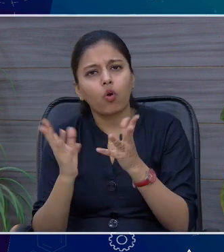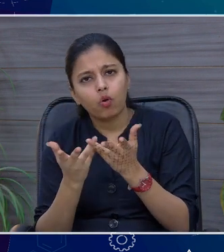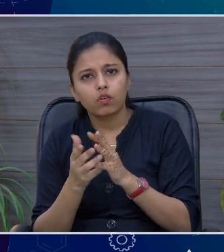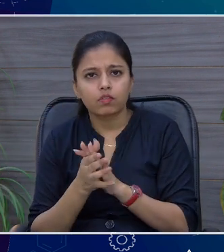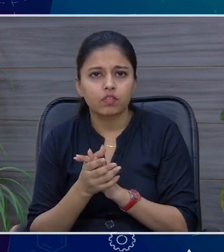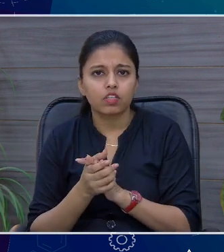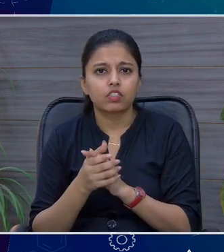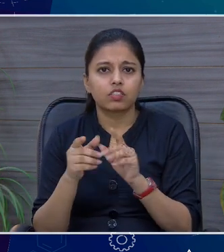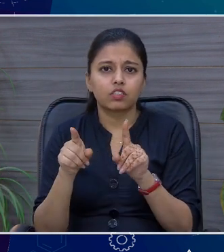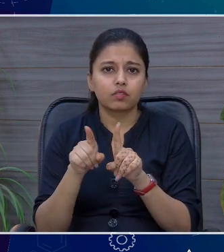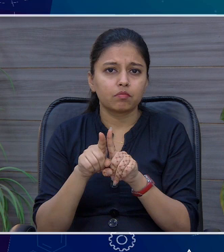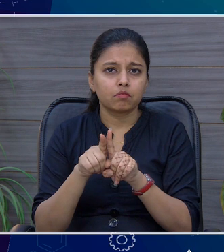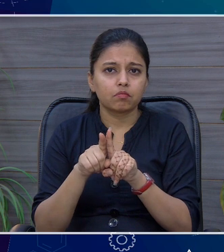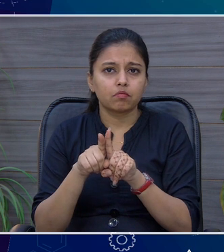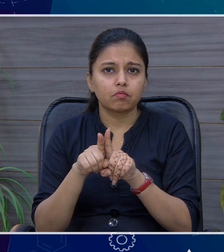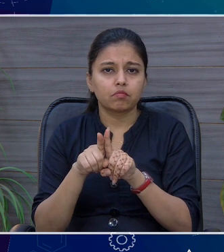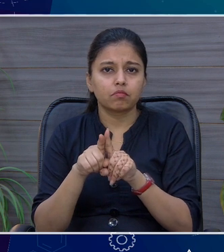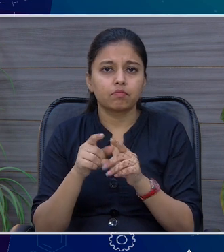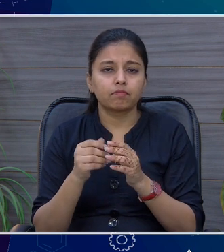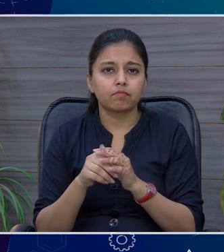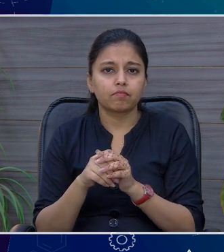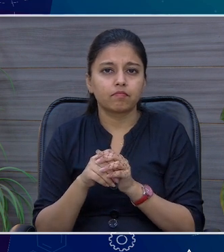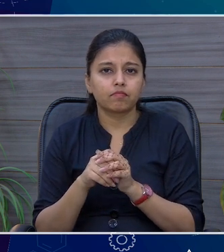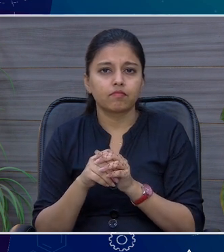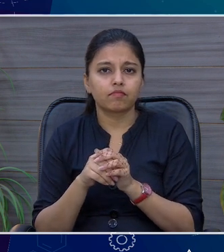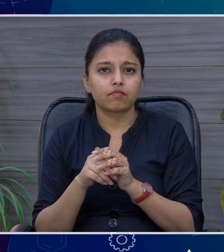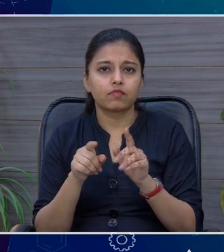कमिटी की निश्क वसमें मंदब